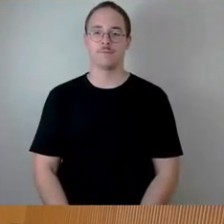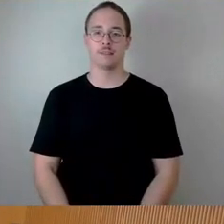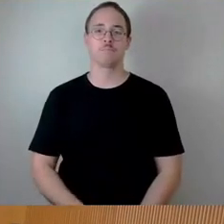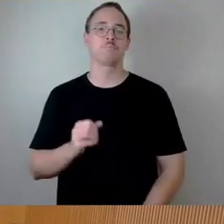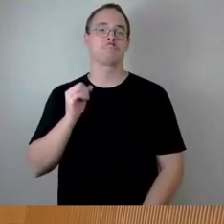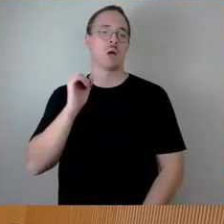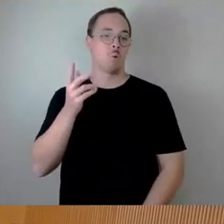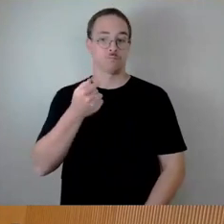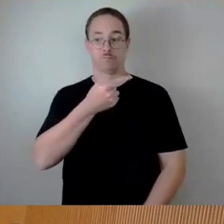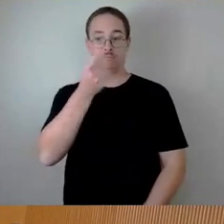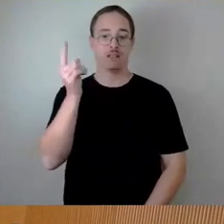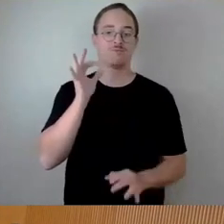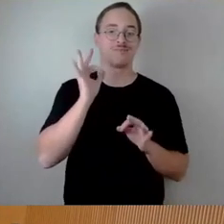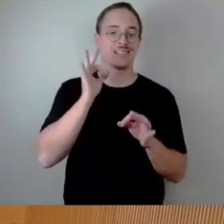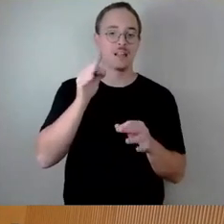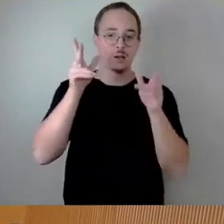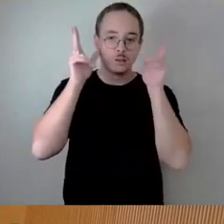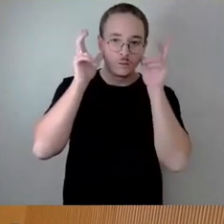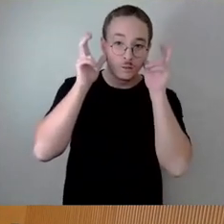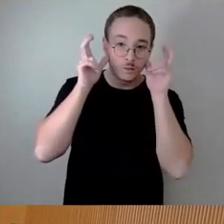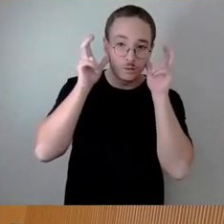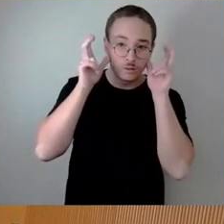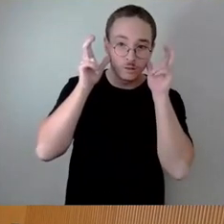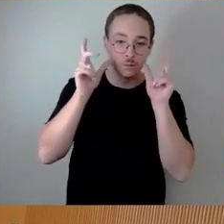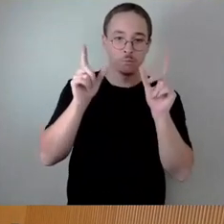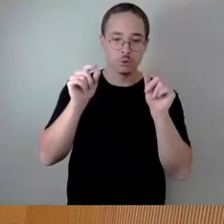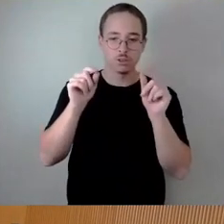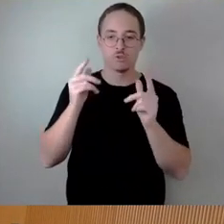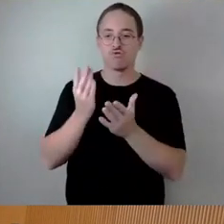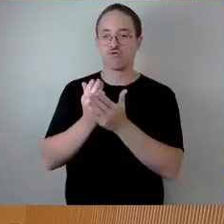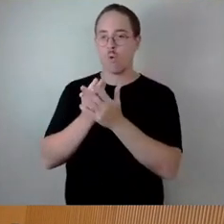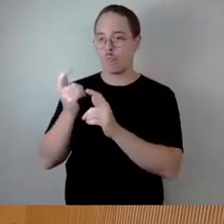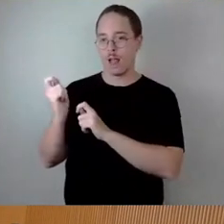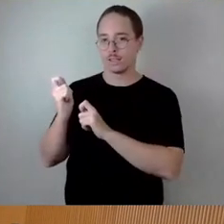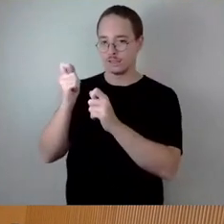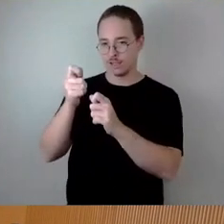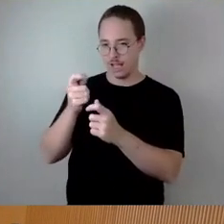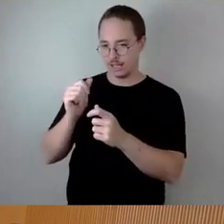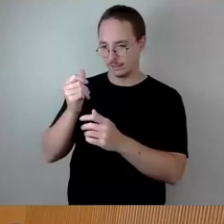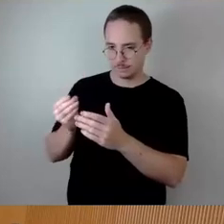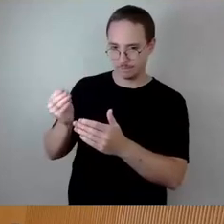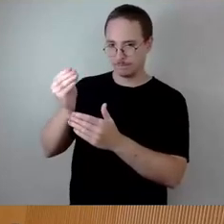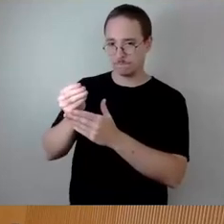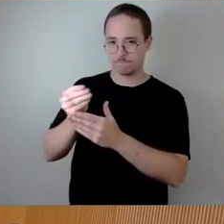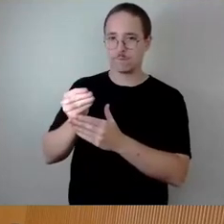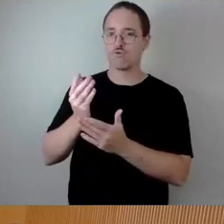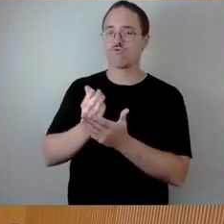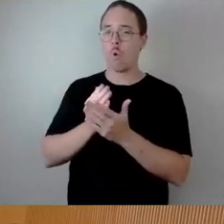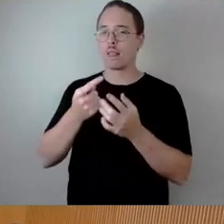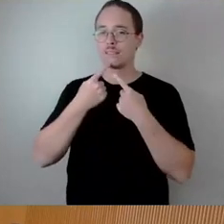wo die Information her ist. Aber müssen Sie zuhören, kann ich sonst nie helfen Ihnen.